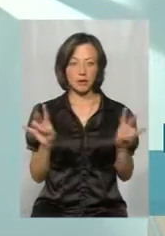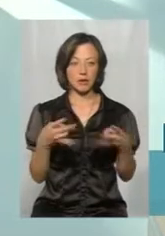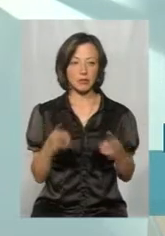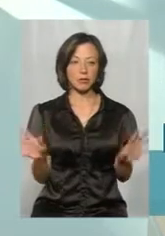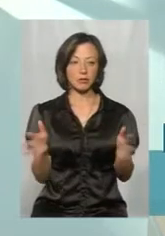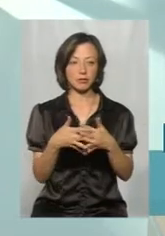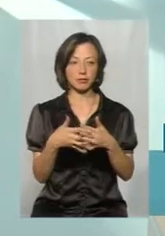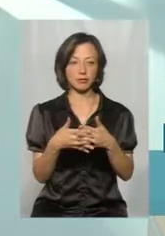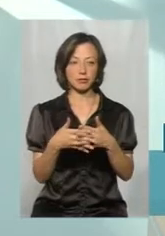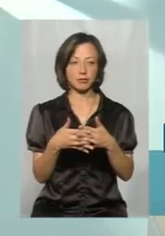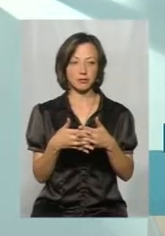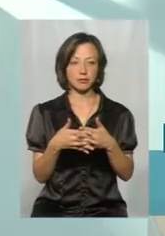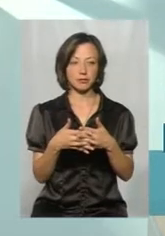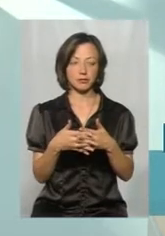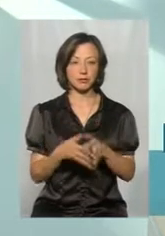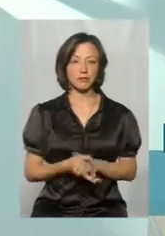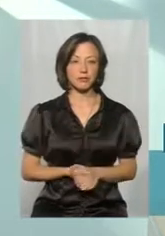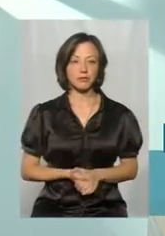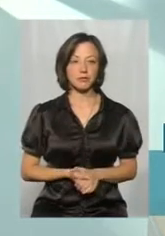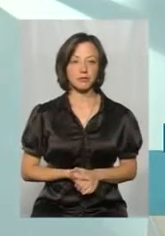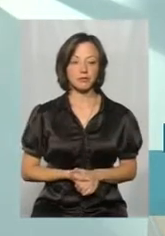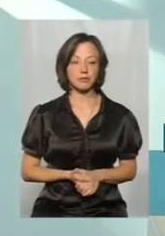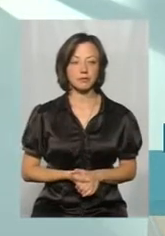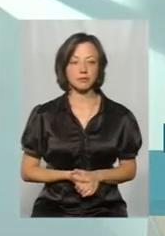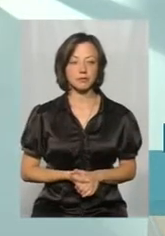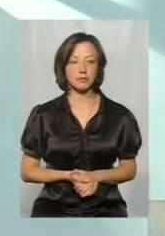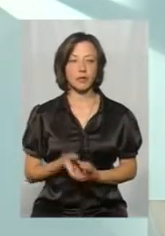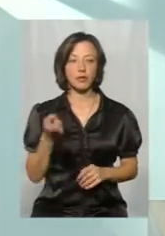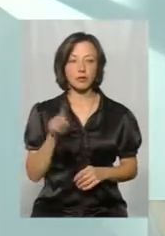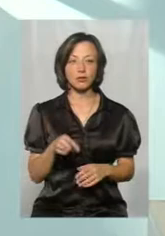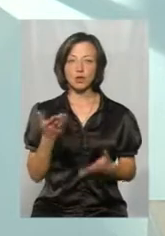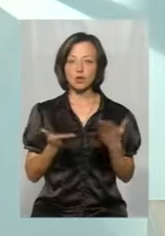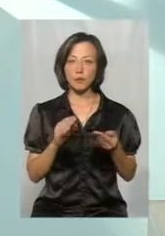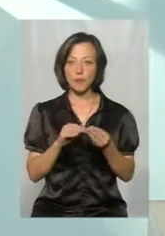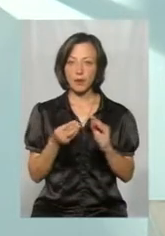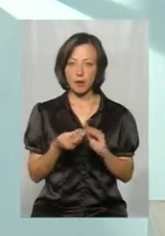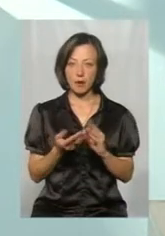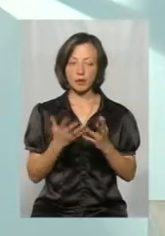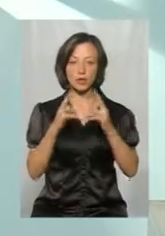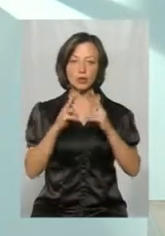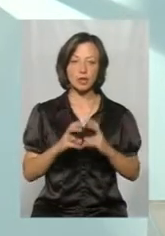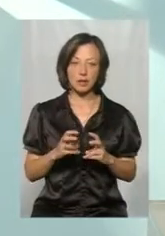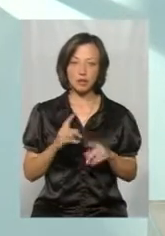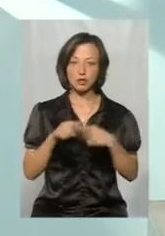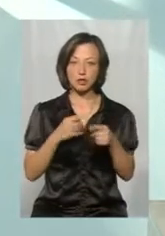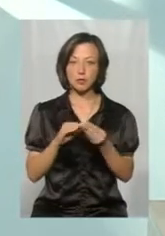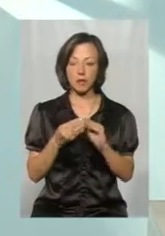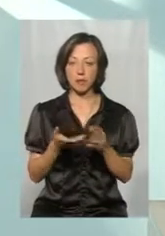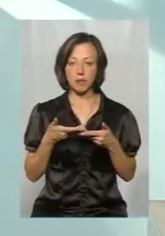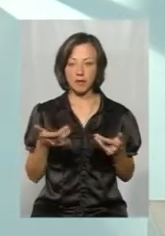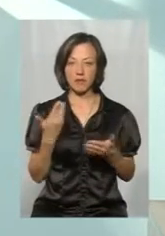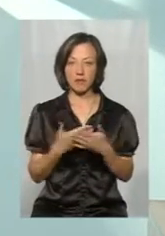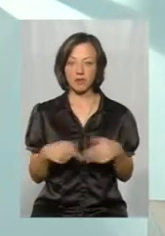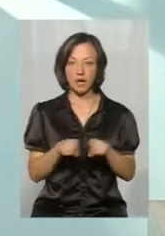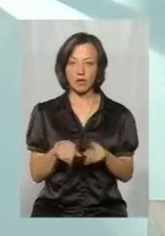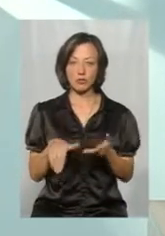все розглядати в одному контексті. Тому що, якщо там проблеми, і якщо розглядати через проблеми те, що ми от в